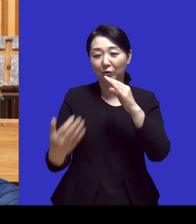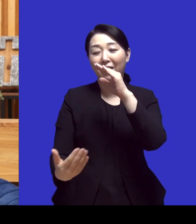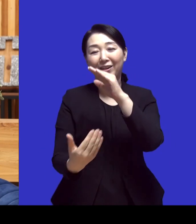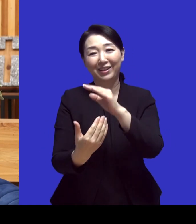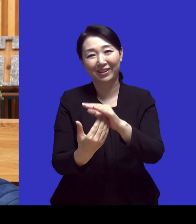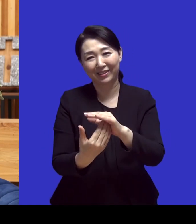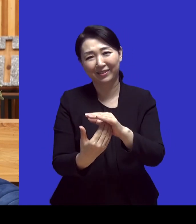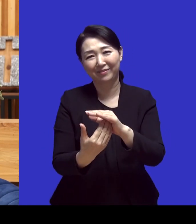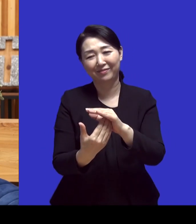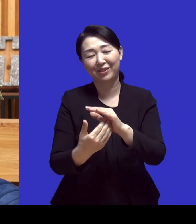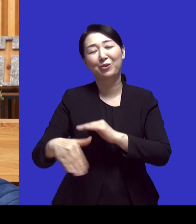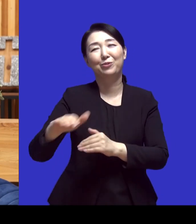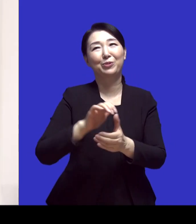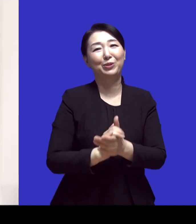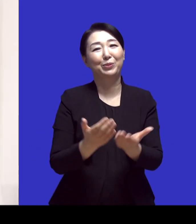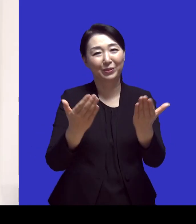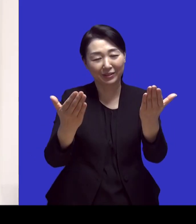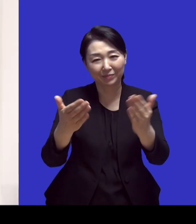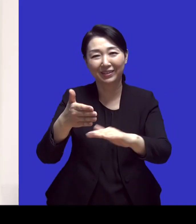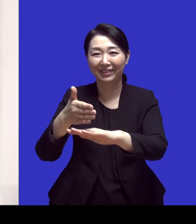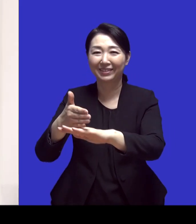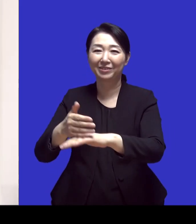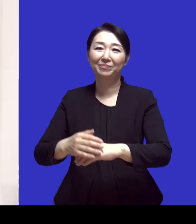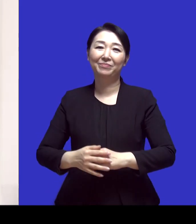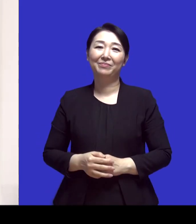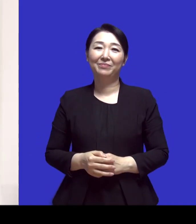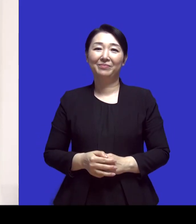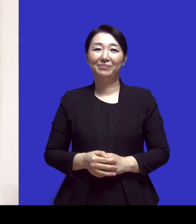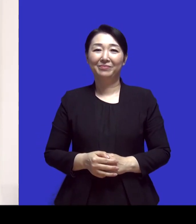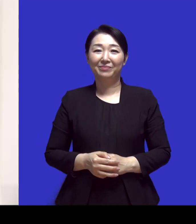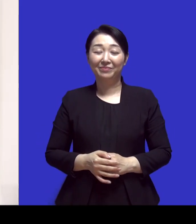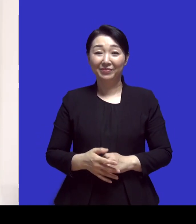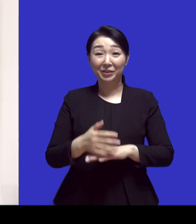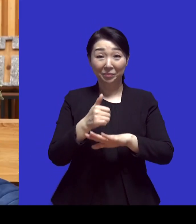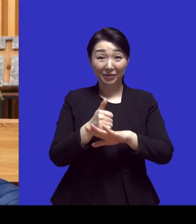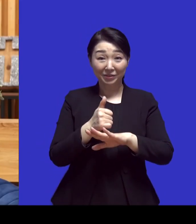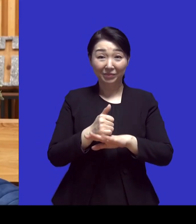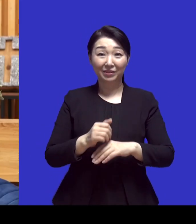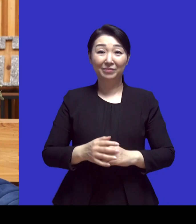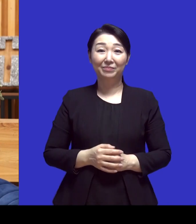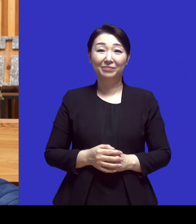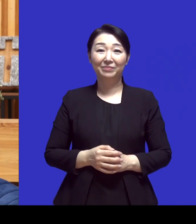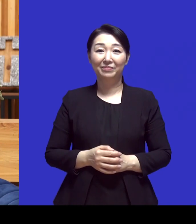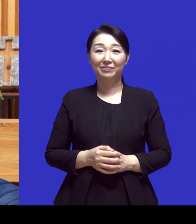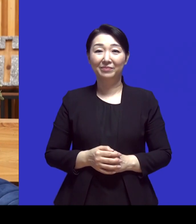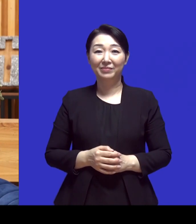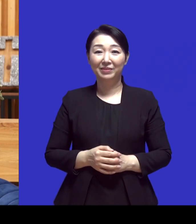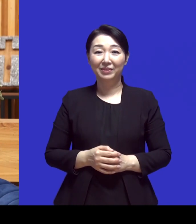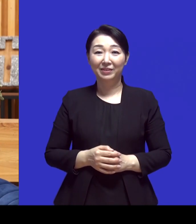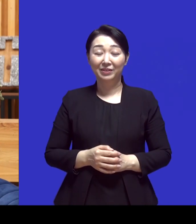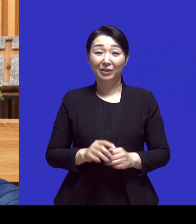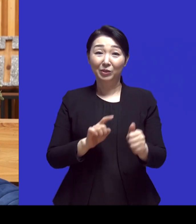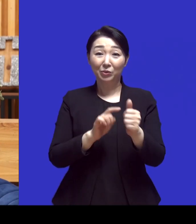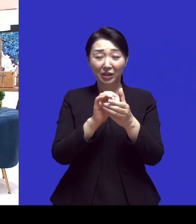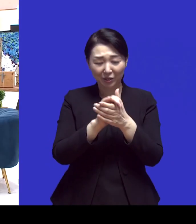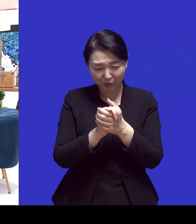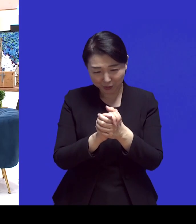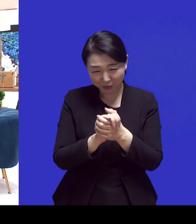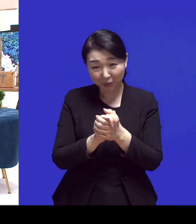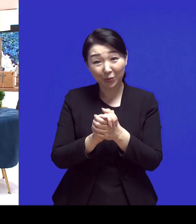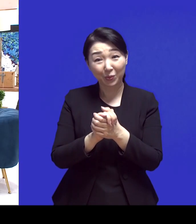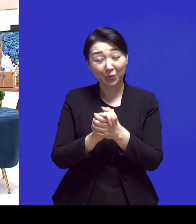수 있도록 저희도 열심히 기도하겠습니다 감사합니다 네 마지막으로 함께 성교사님 기도하면서